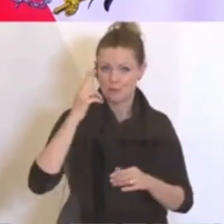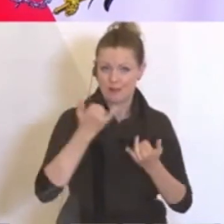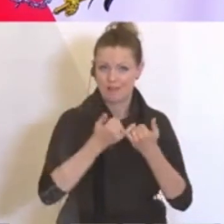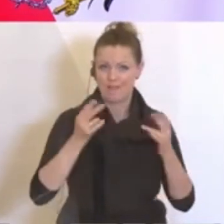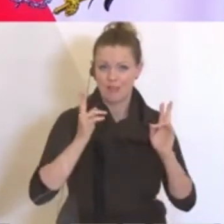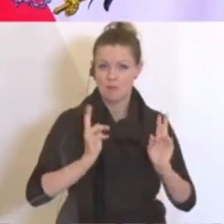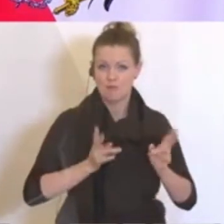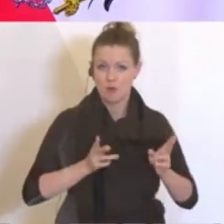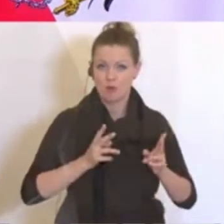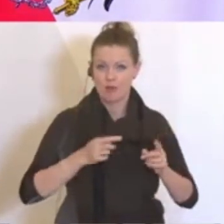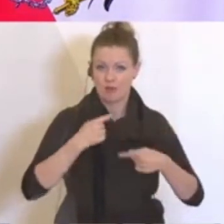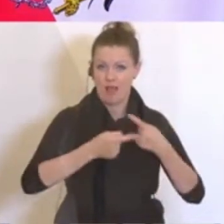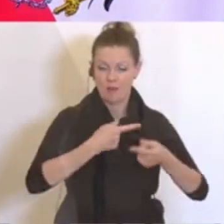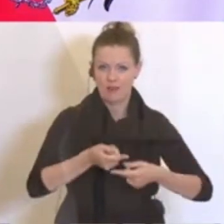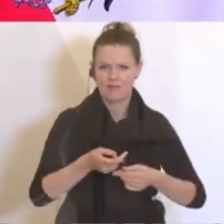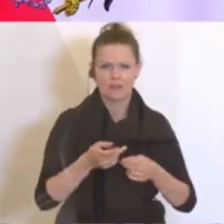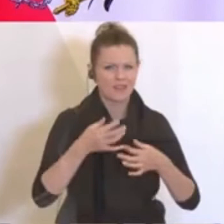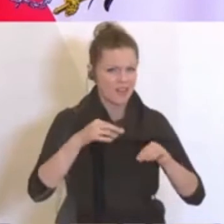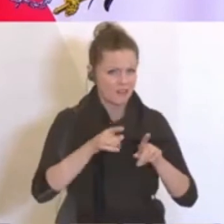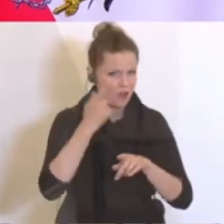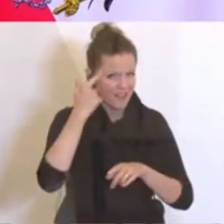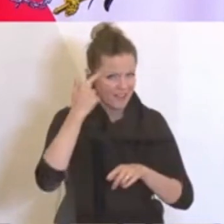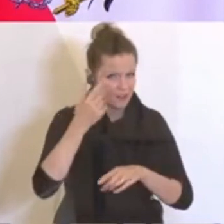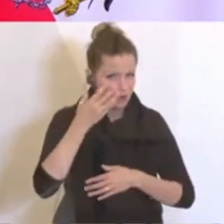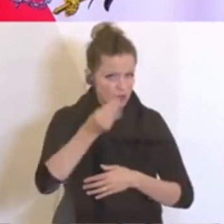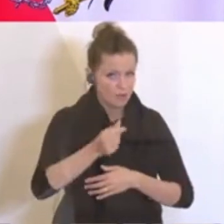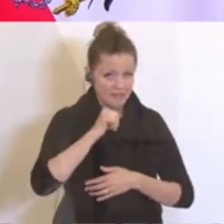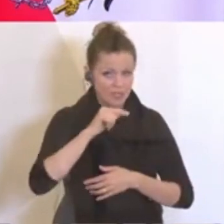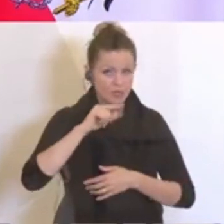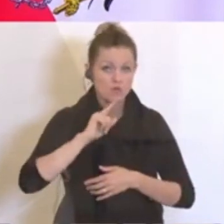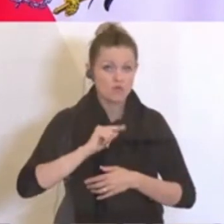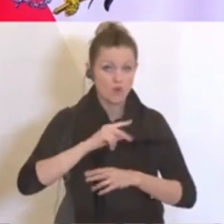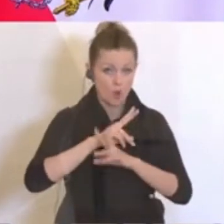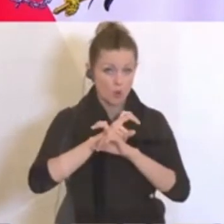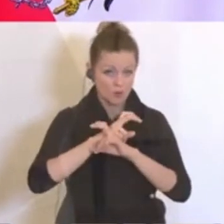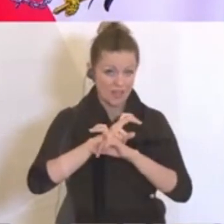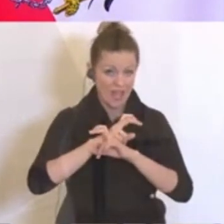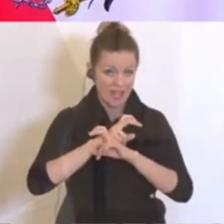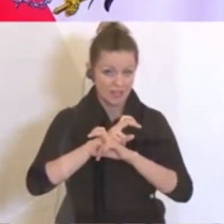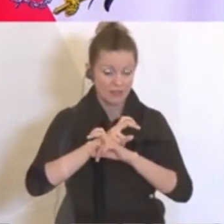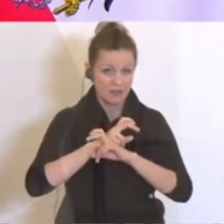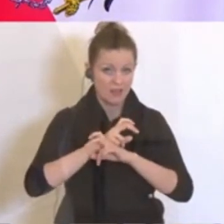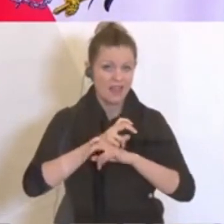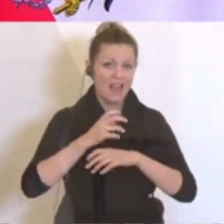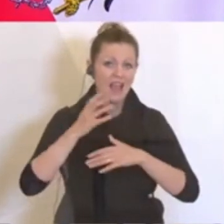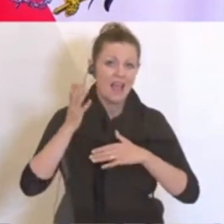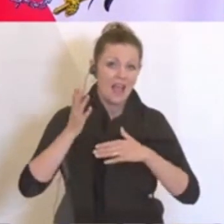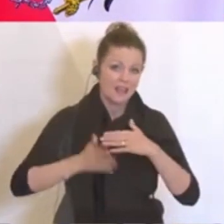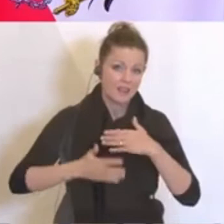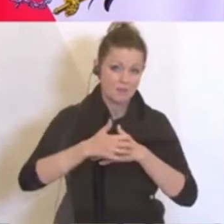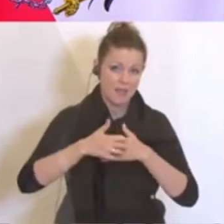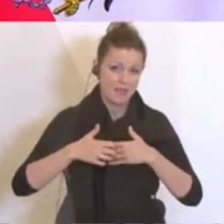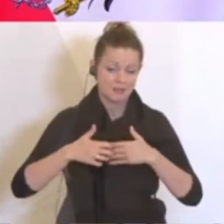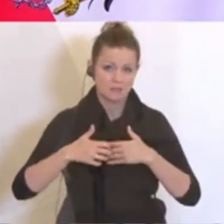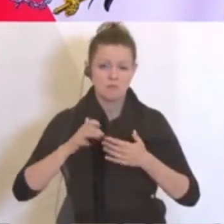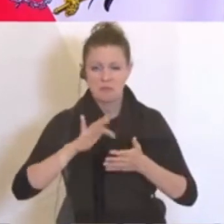wie wir das angehen können. Ich darf aber Erinnerung rufen, dass nicht nur in Österreich Ende März, Anfang April vor Ostern davon auszugehen